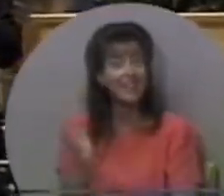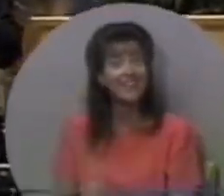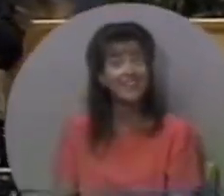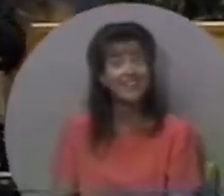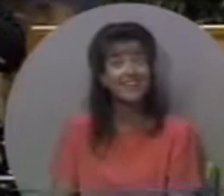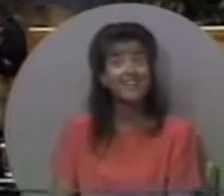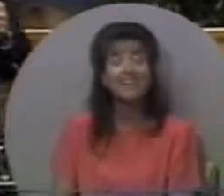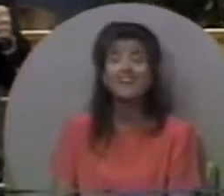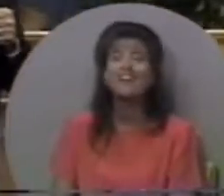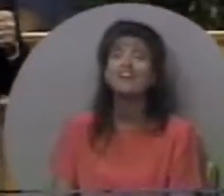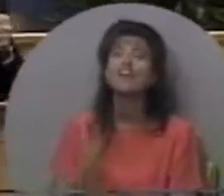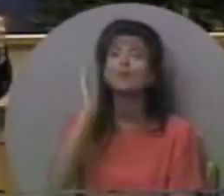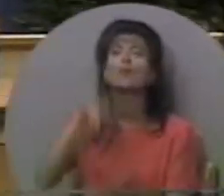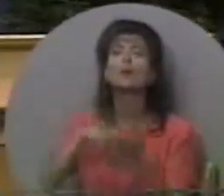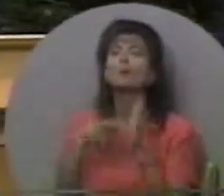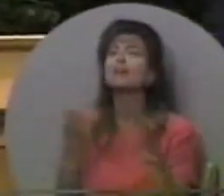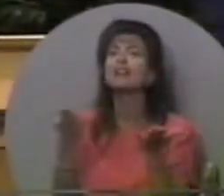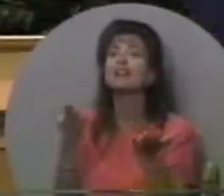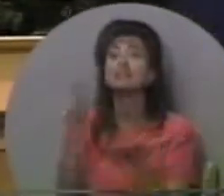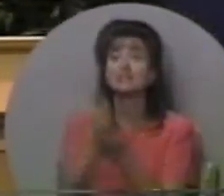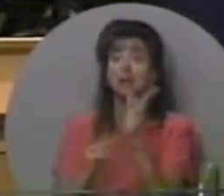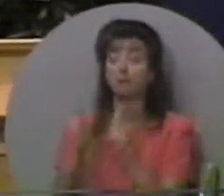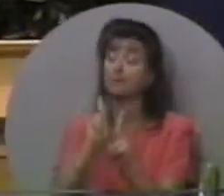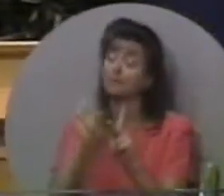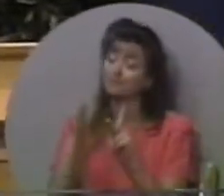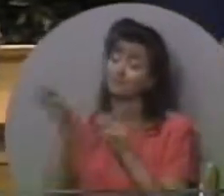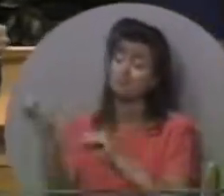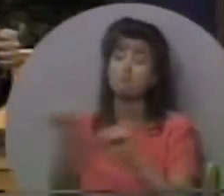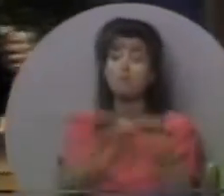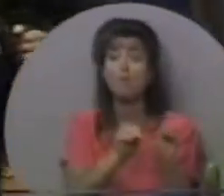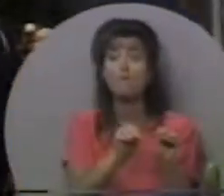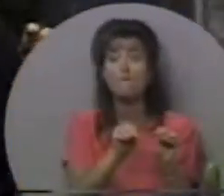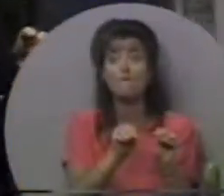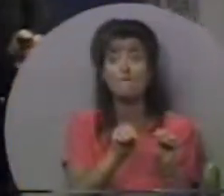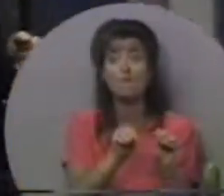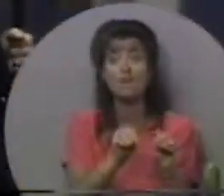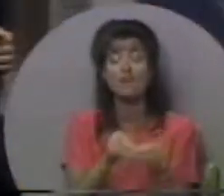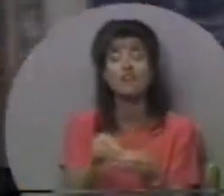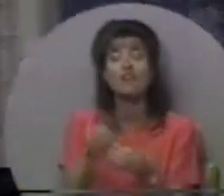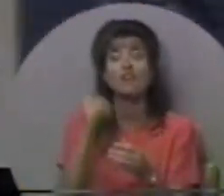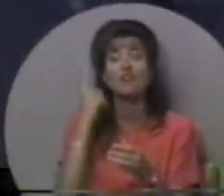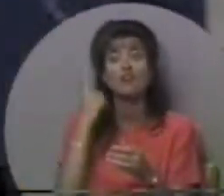чи ж це не є дивовижна річ? Для декого це означає переїхати.